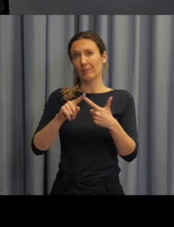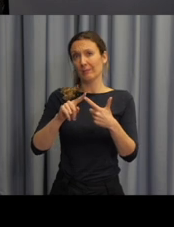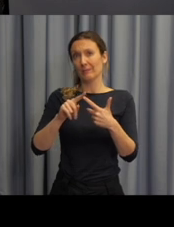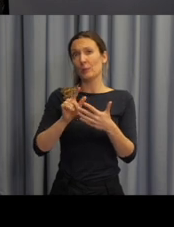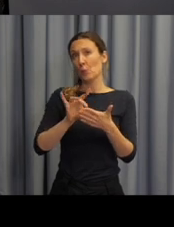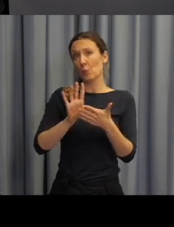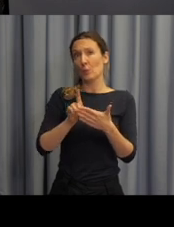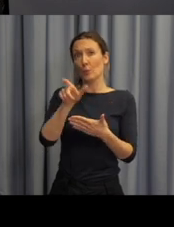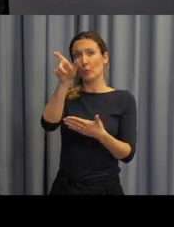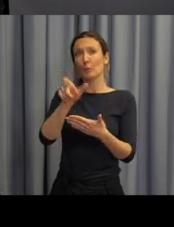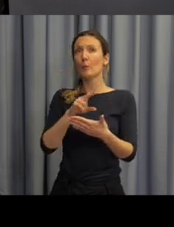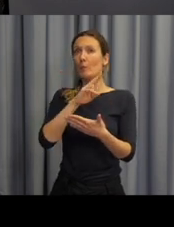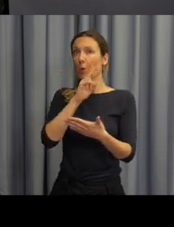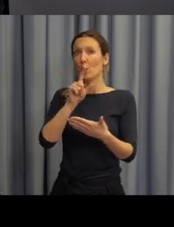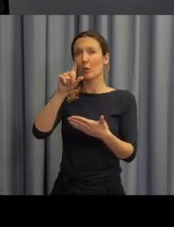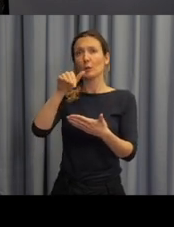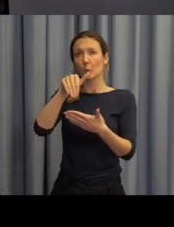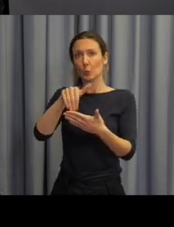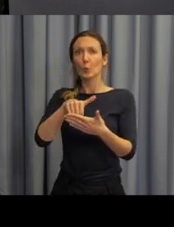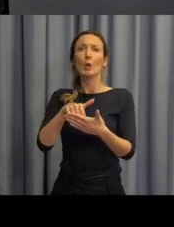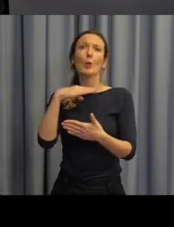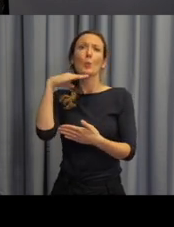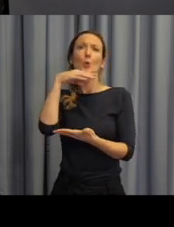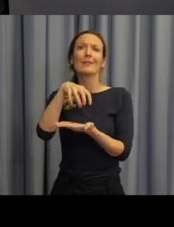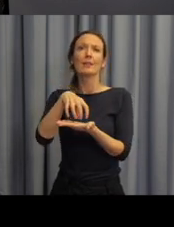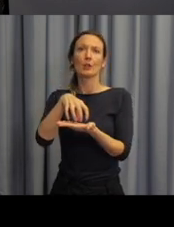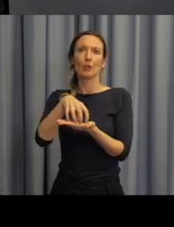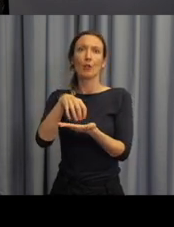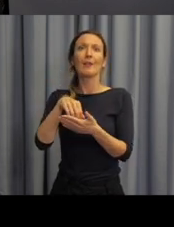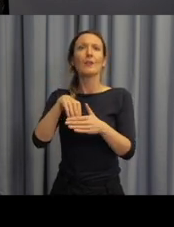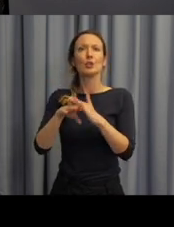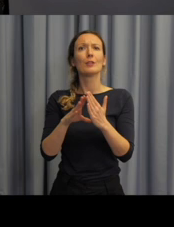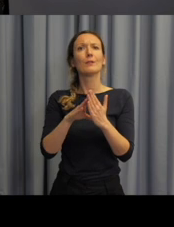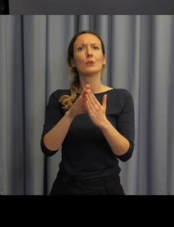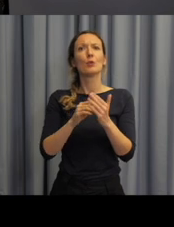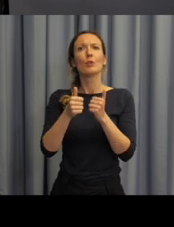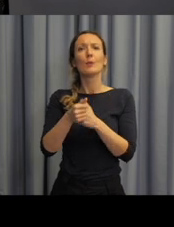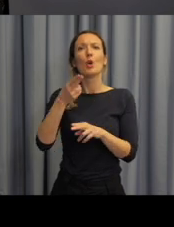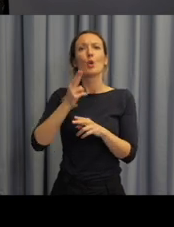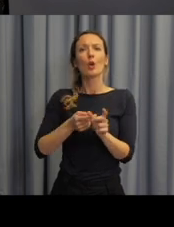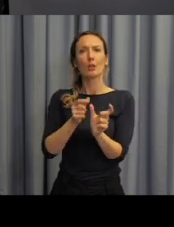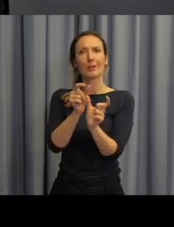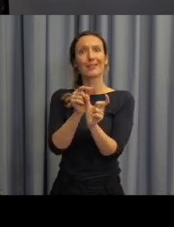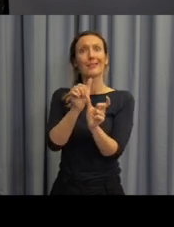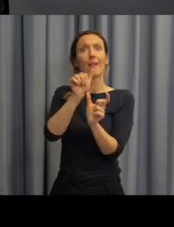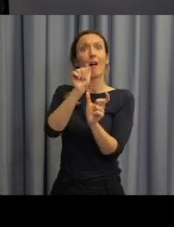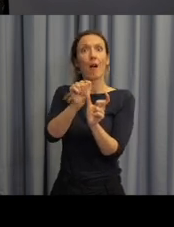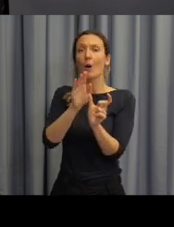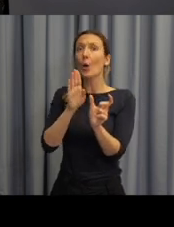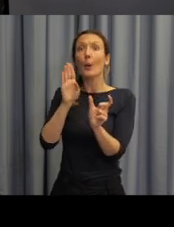chybí vzory pro podstatná jména zakončená na A, ale děláme to